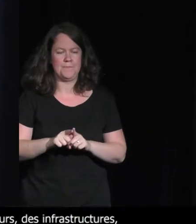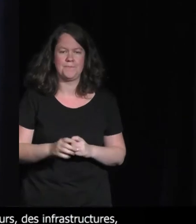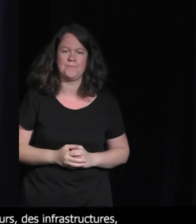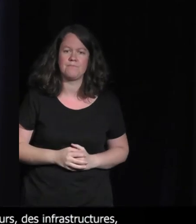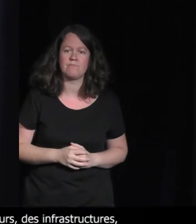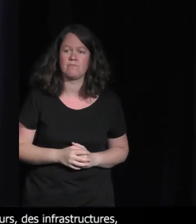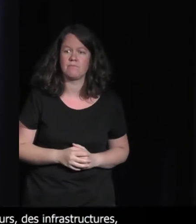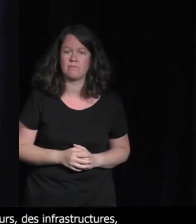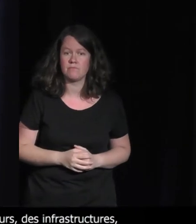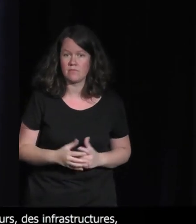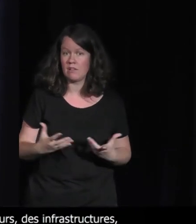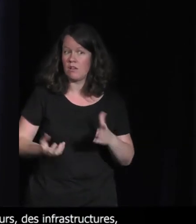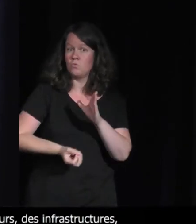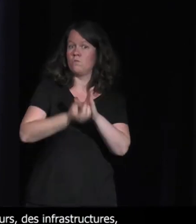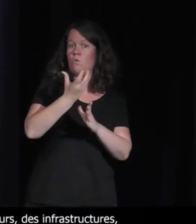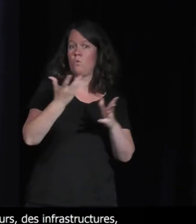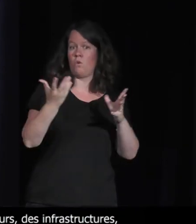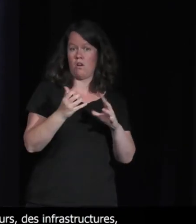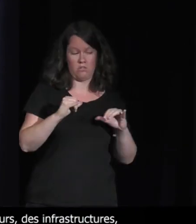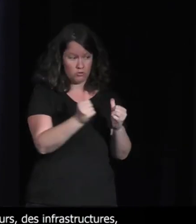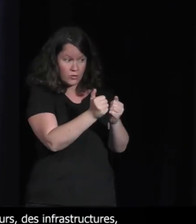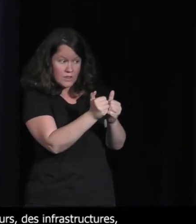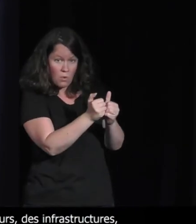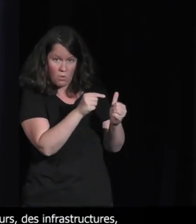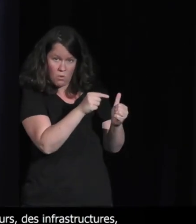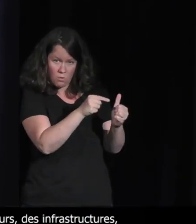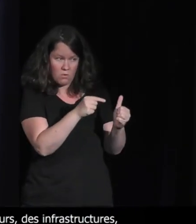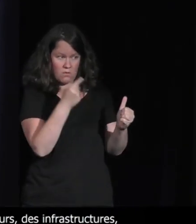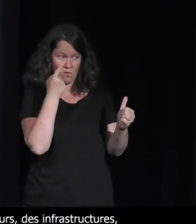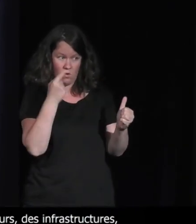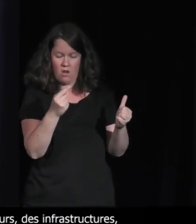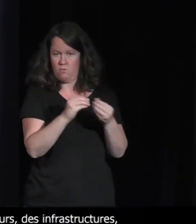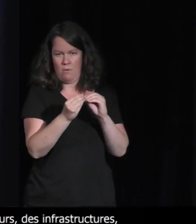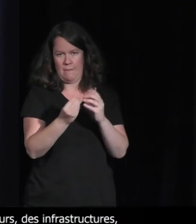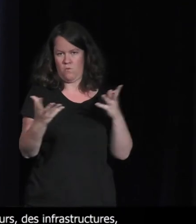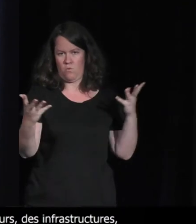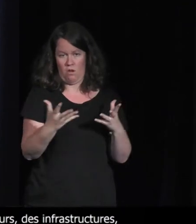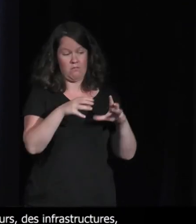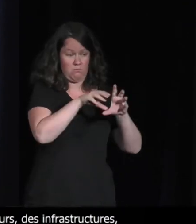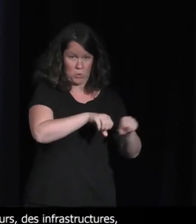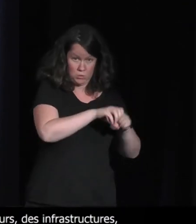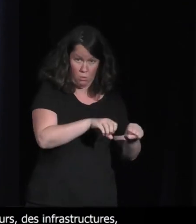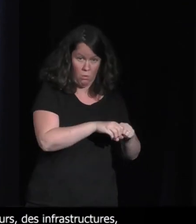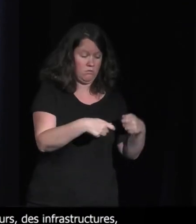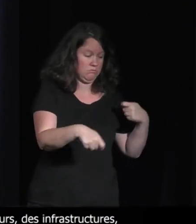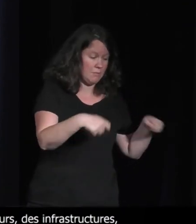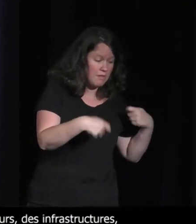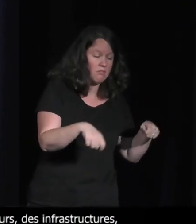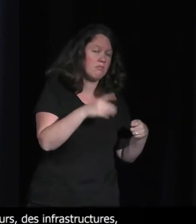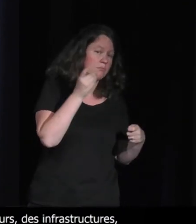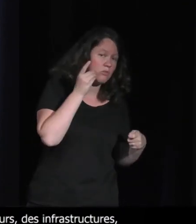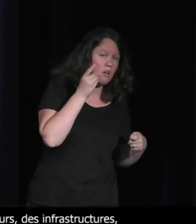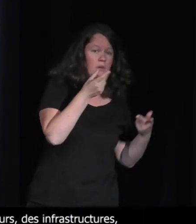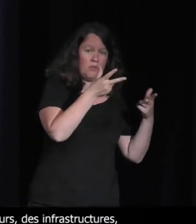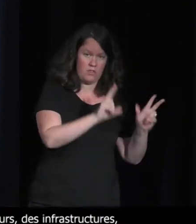postes qu'on peut voir arriver qui vont être le plus problématique. Il d'une part la production de matériel de consoles, d'ordinateurs, de smartphones, etc. Mais aussi